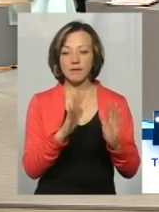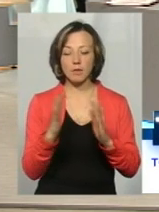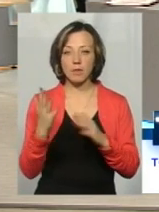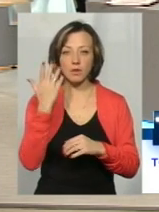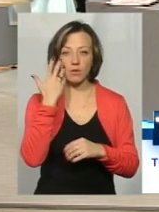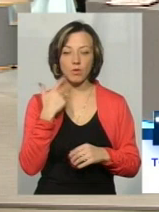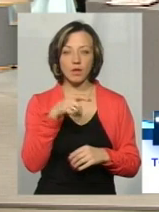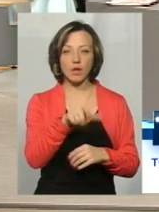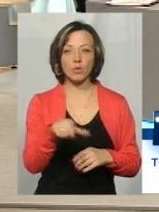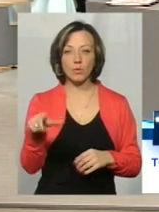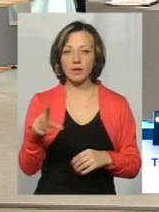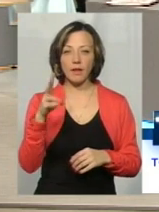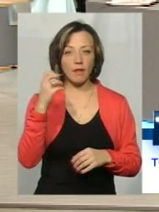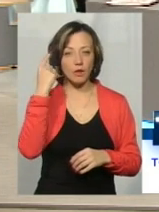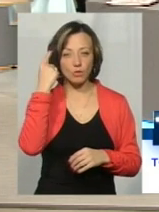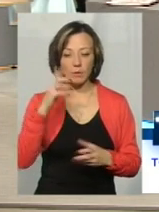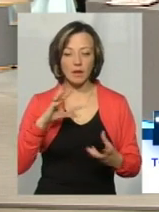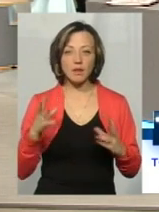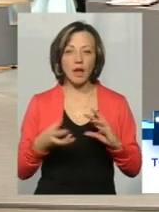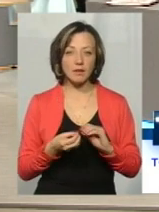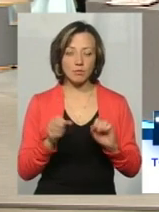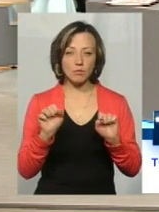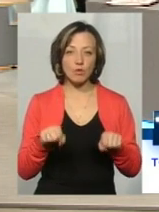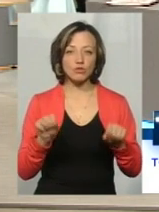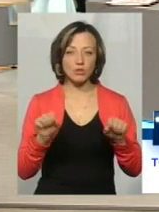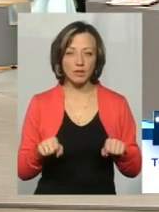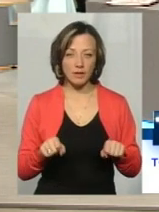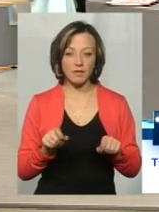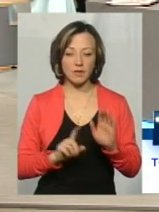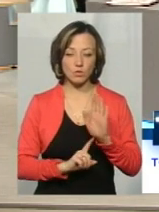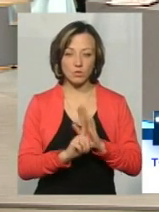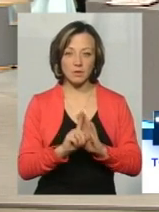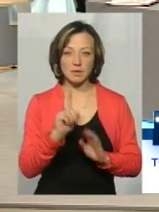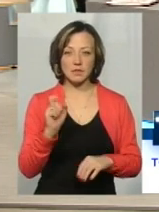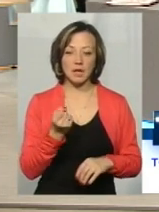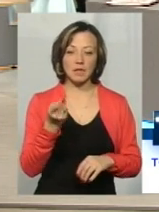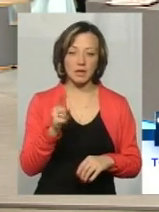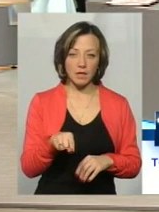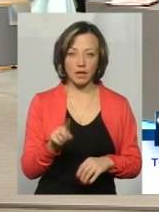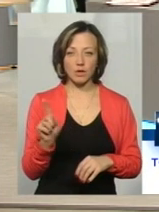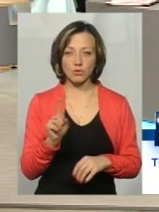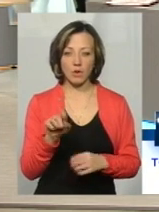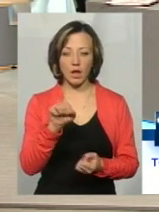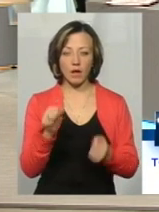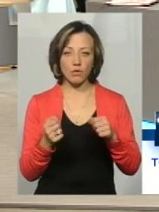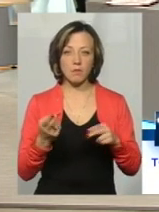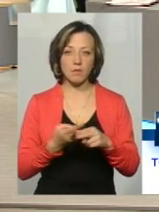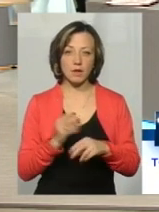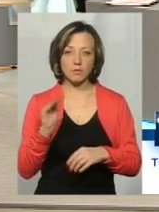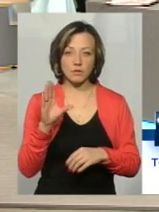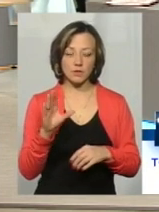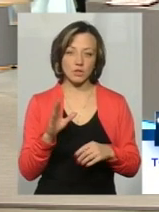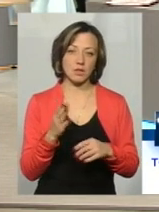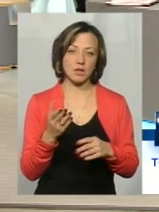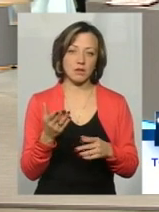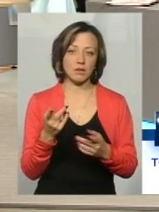не думають про ті наслідки, які можливі наступити за те, що вони керують без посвідчення водія,